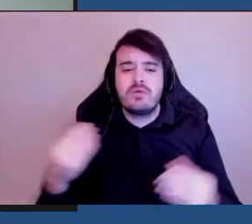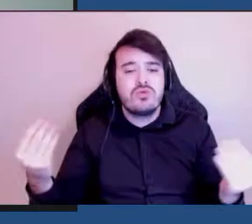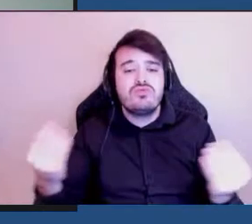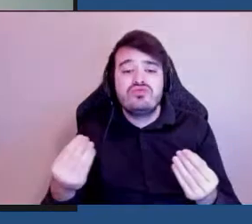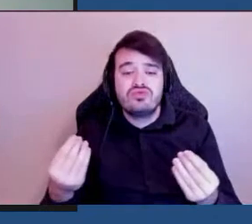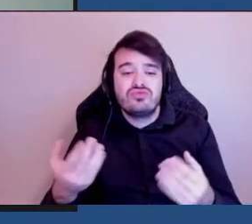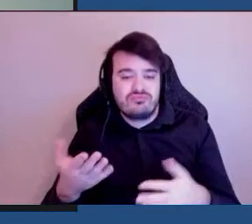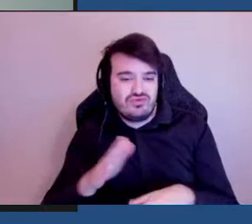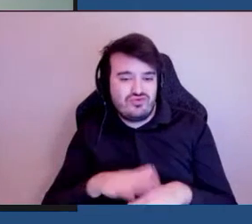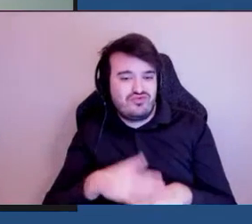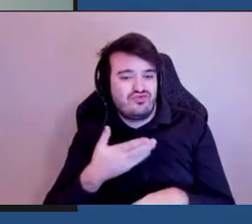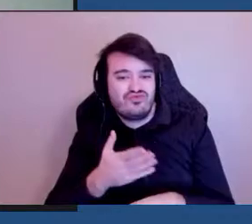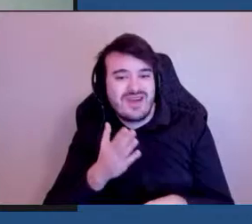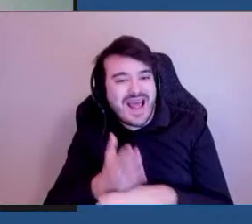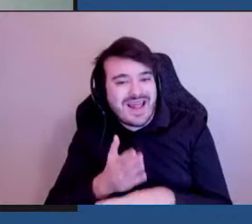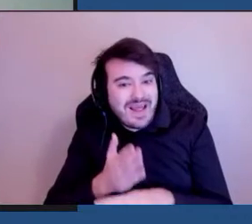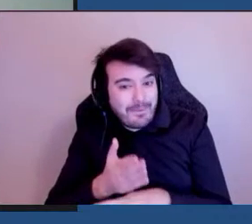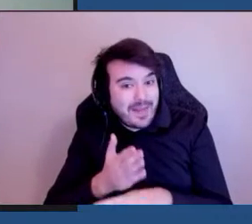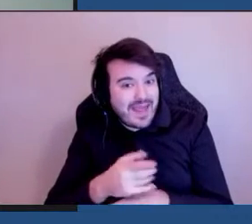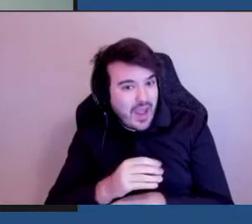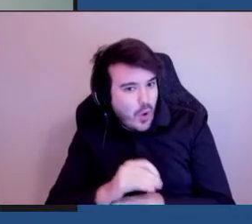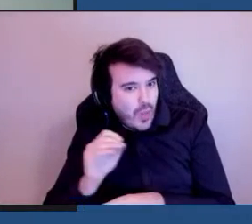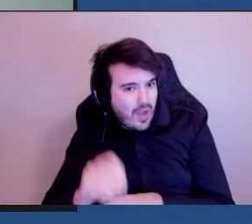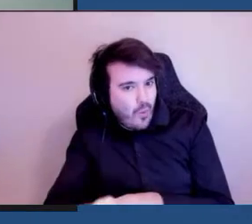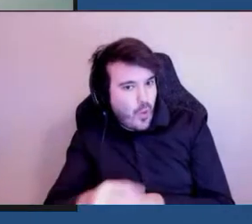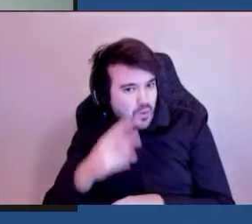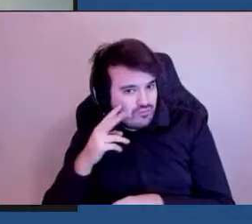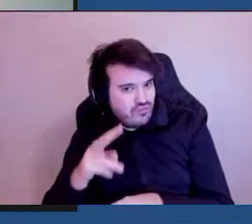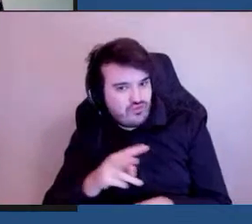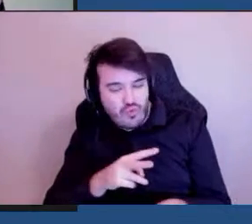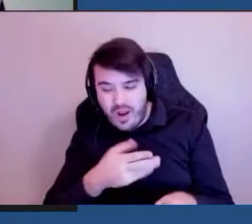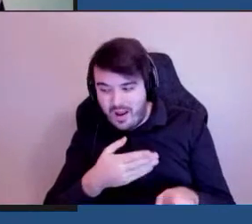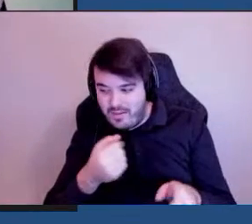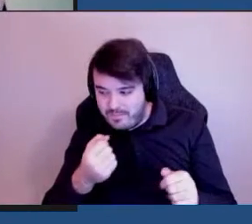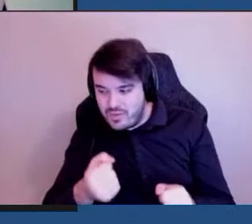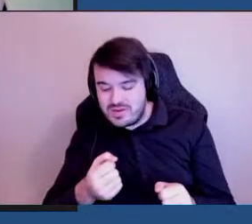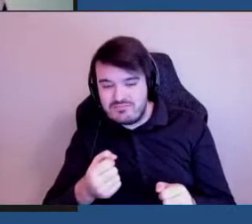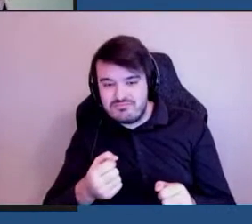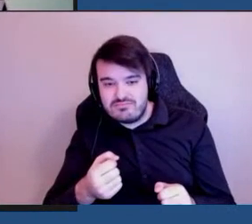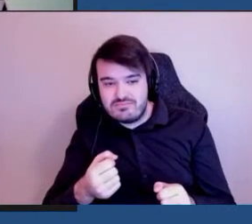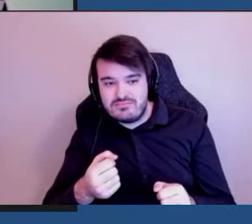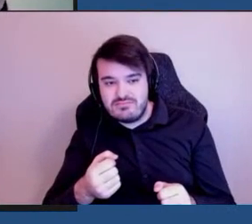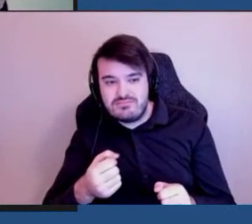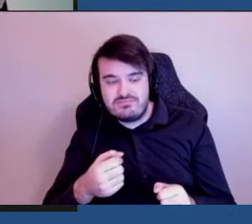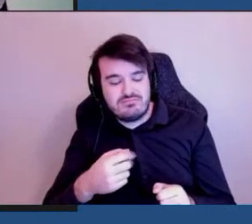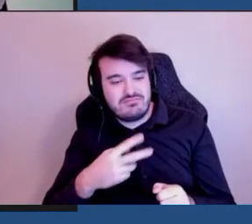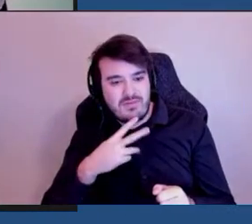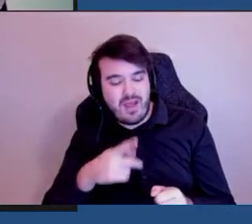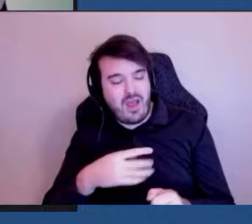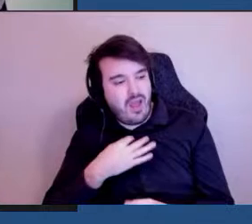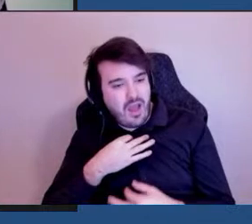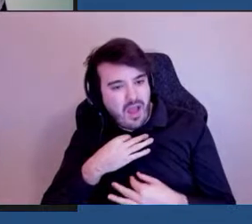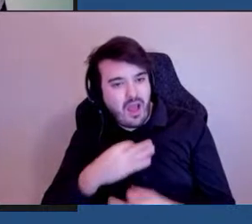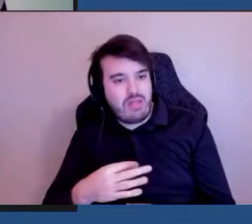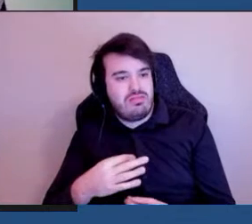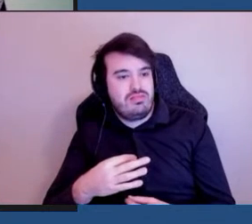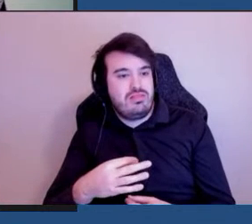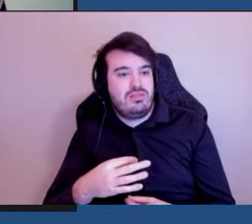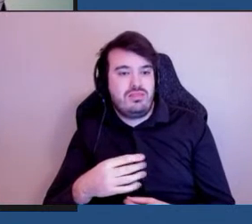'accessibilité à Ottawa on a très hâte de vous